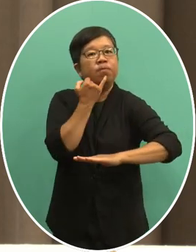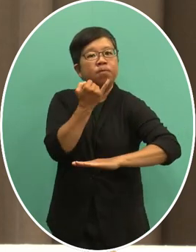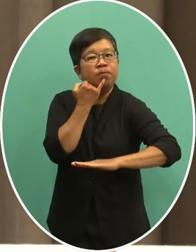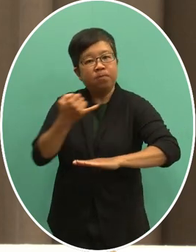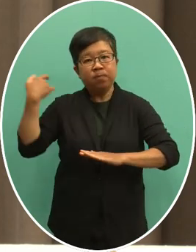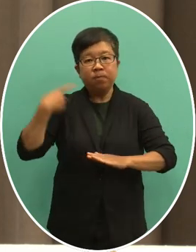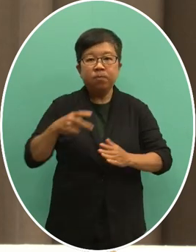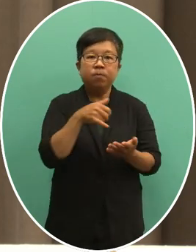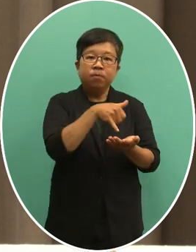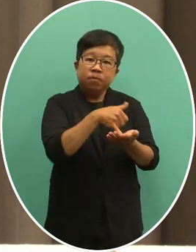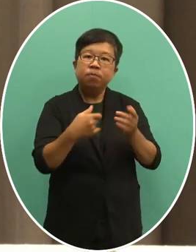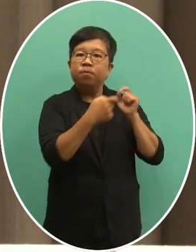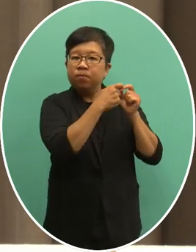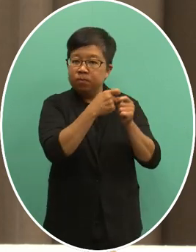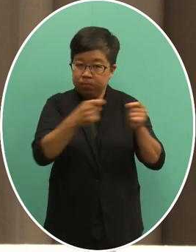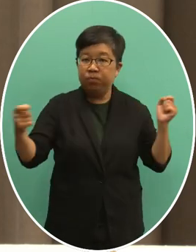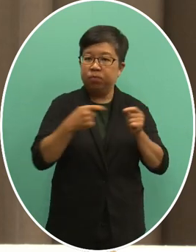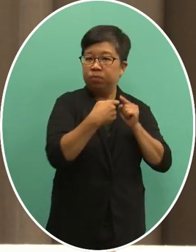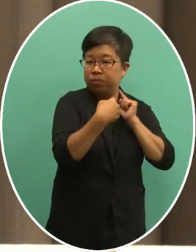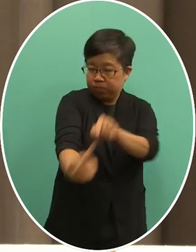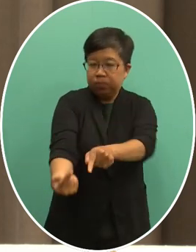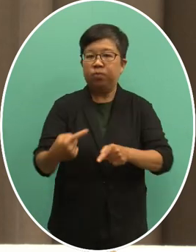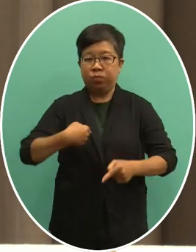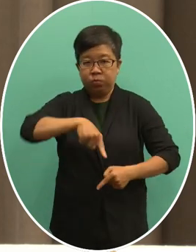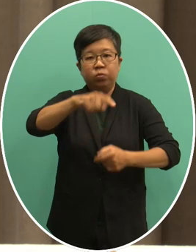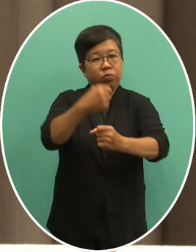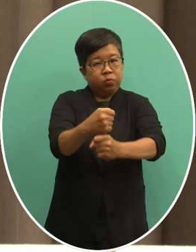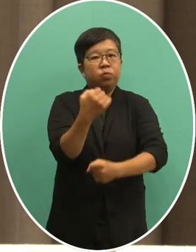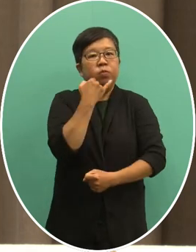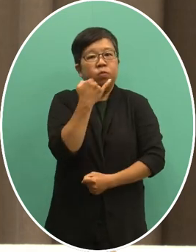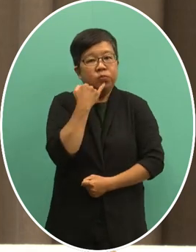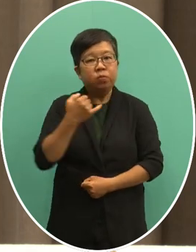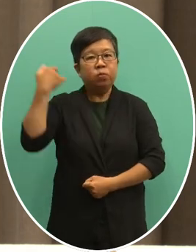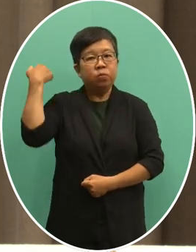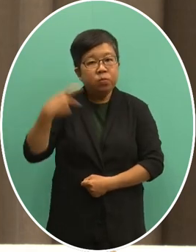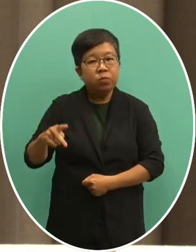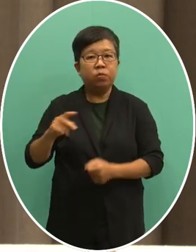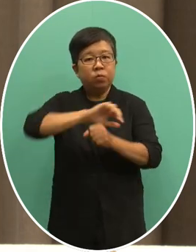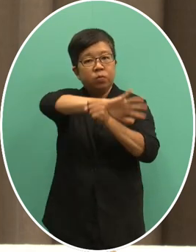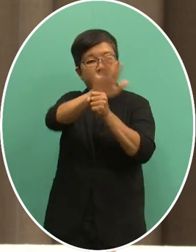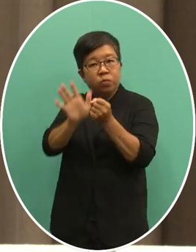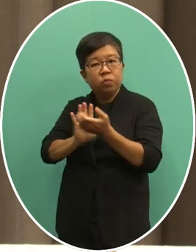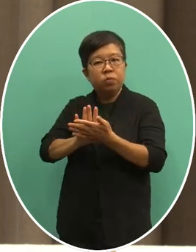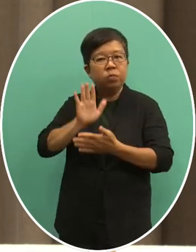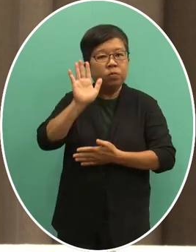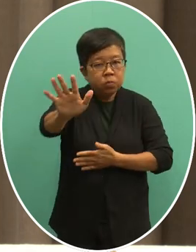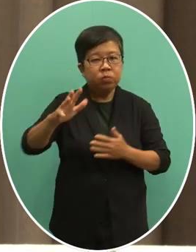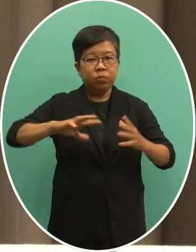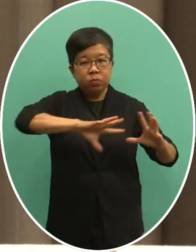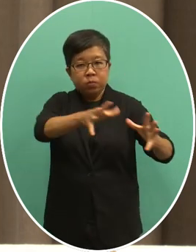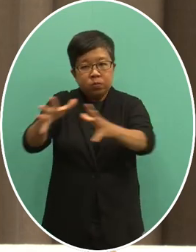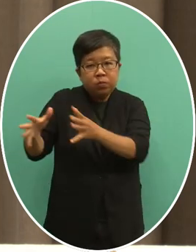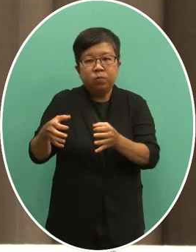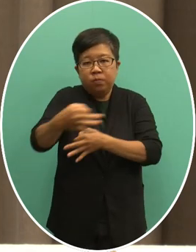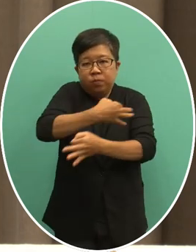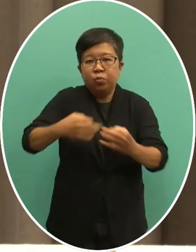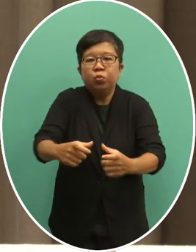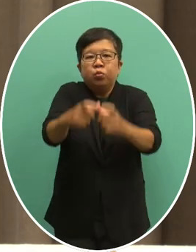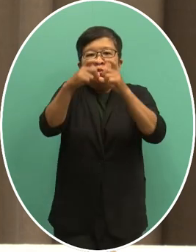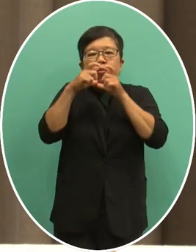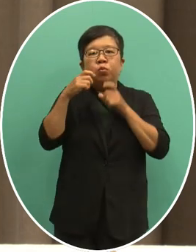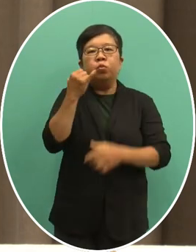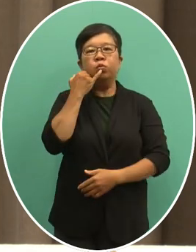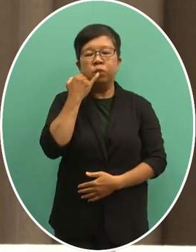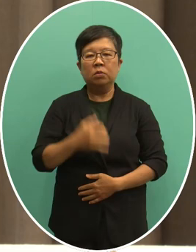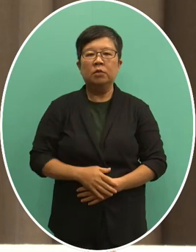落实永续发展以及协助疫后的全球复苏那么联合国体系呢